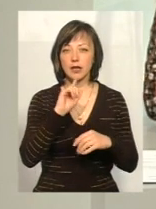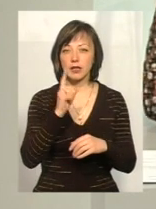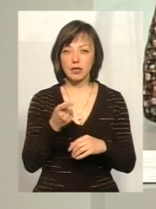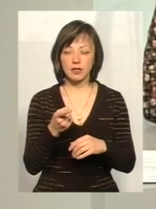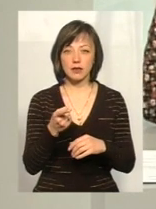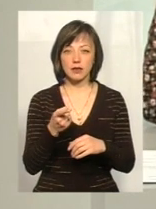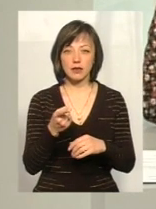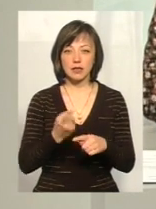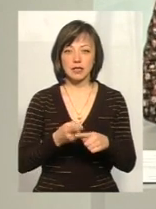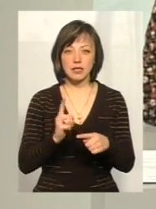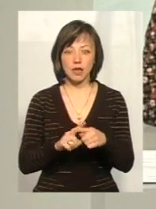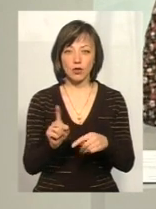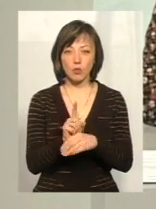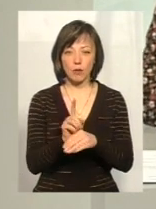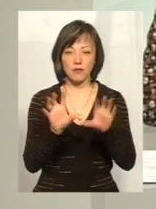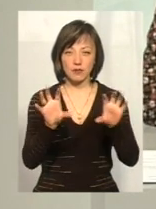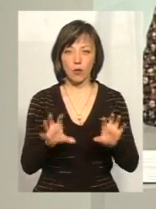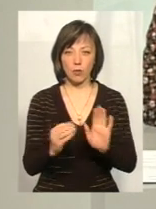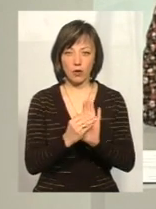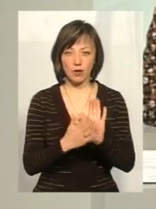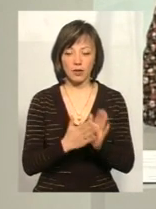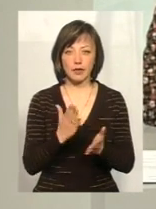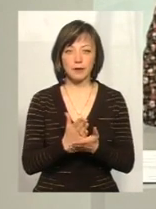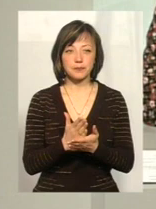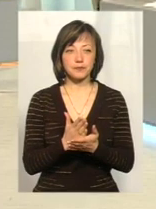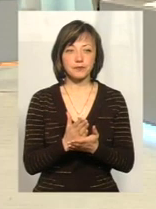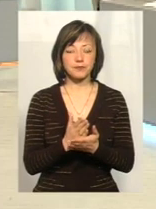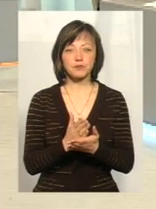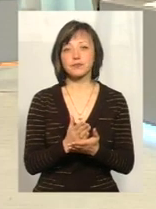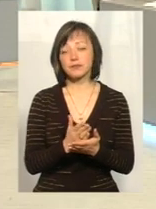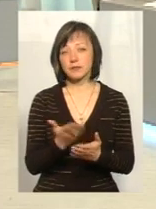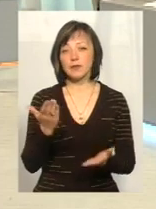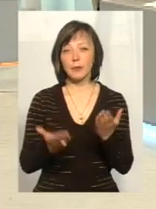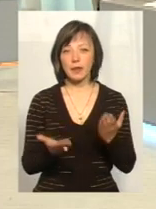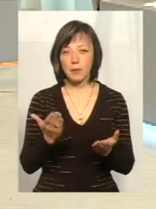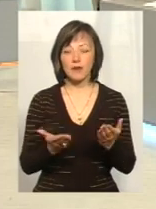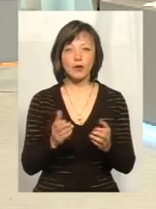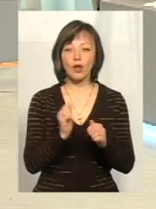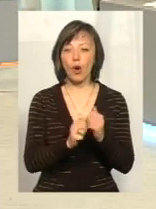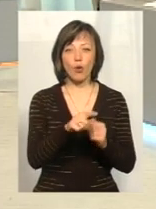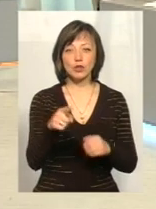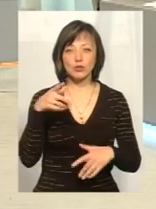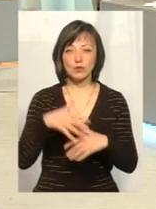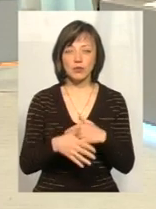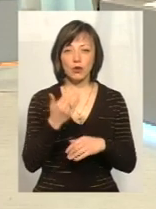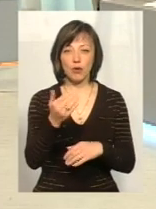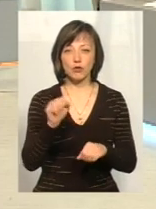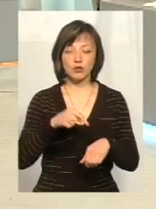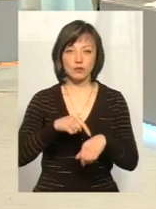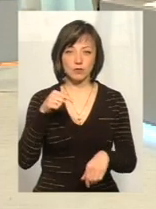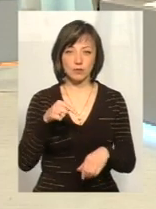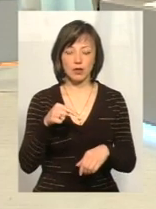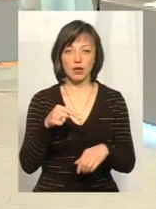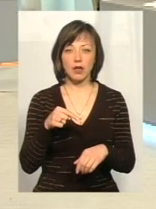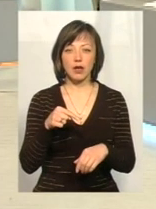як ця норма в законі. Напевно, що не кожен розумів, що це може його зачепити, це по